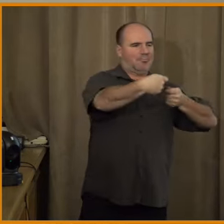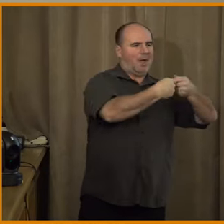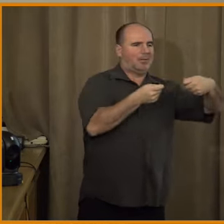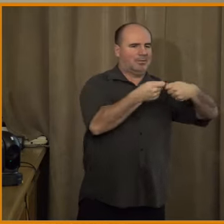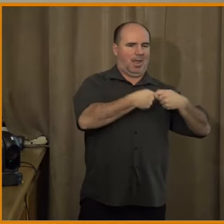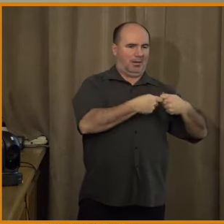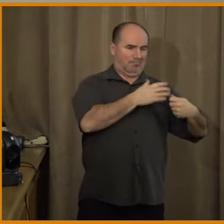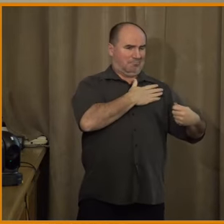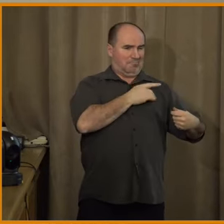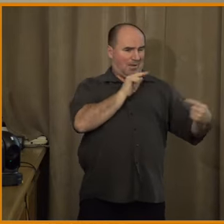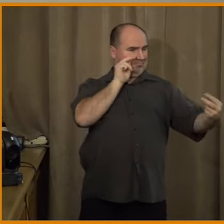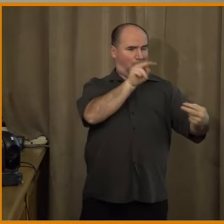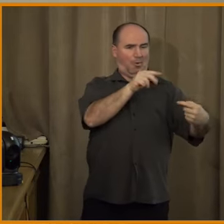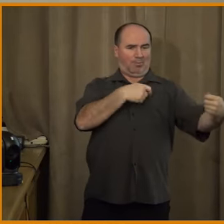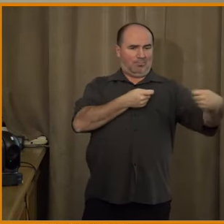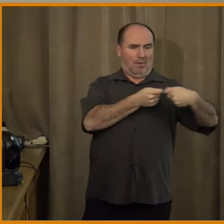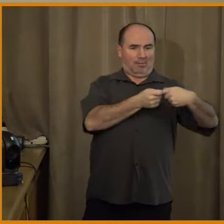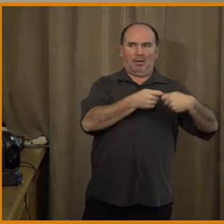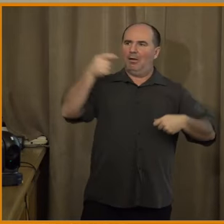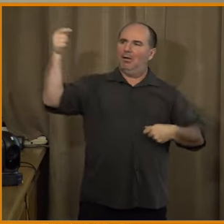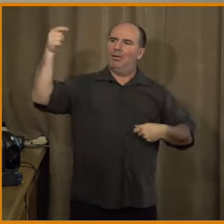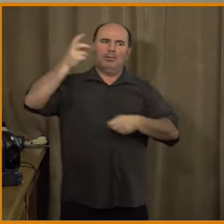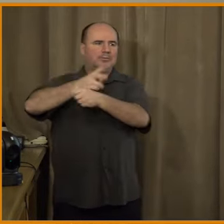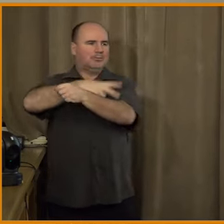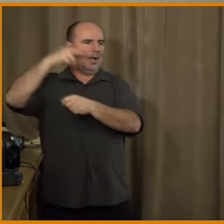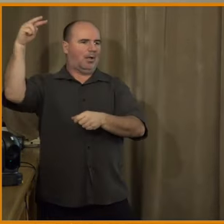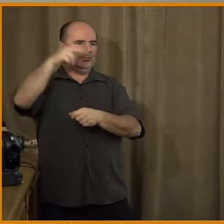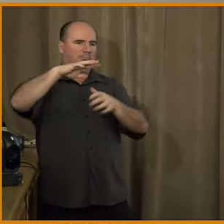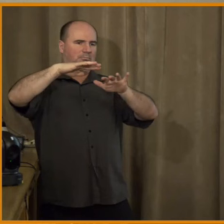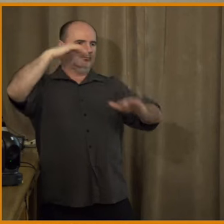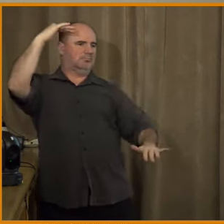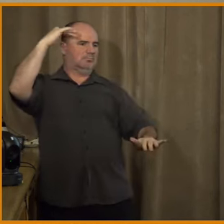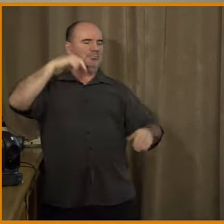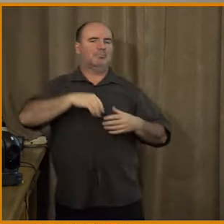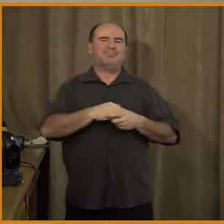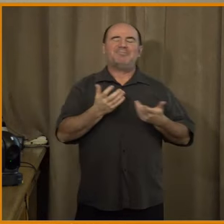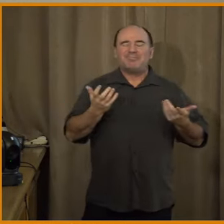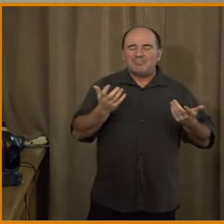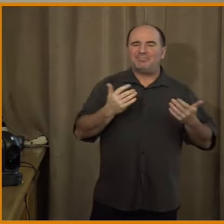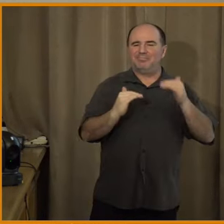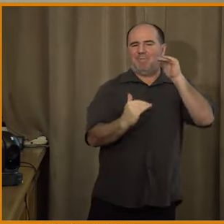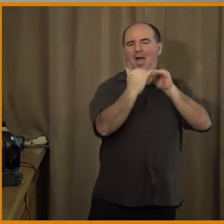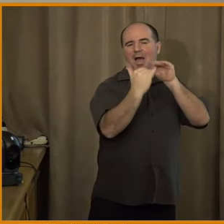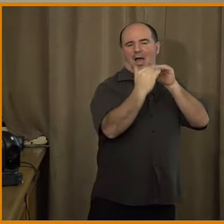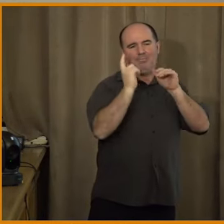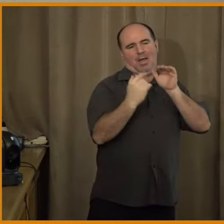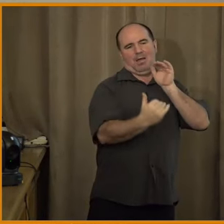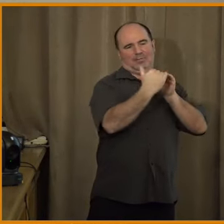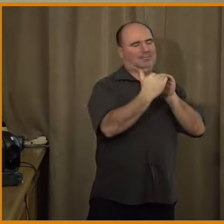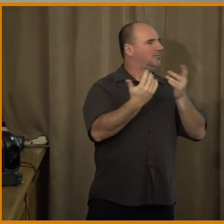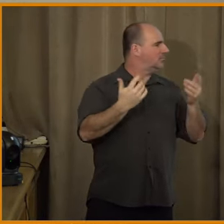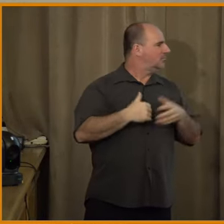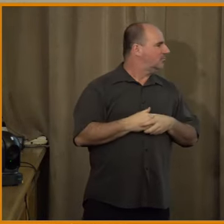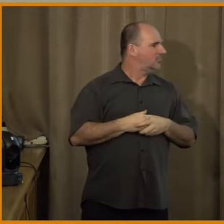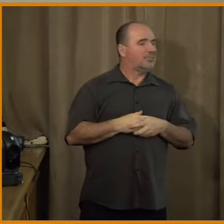nepříjemné a o kterých bychom radši nevěděli. Takže tohle je takový, nevím, jestli úplně jako